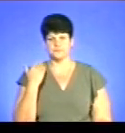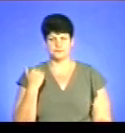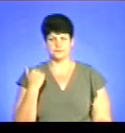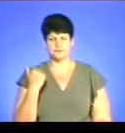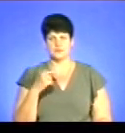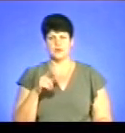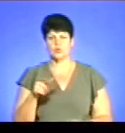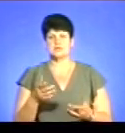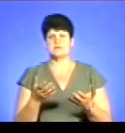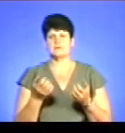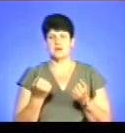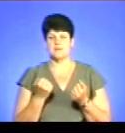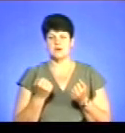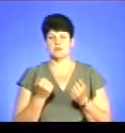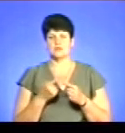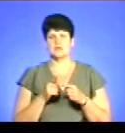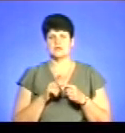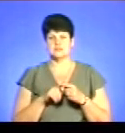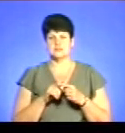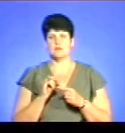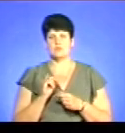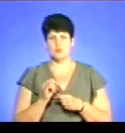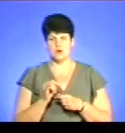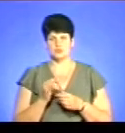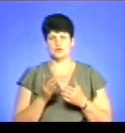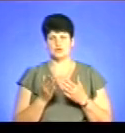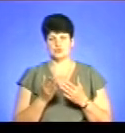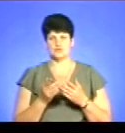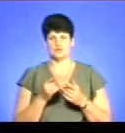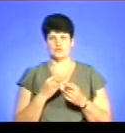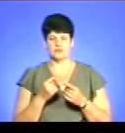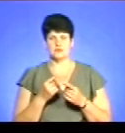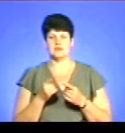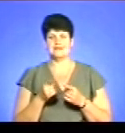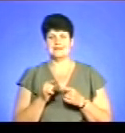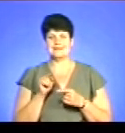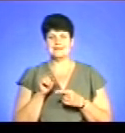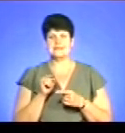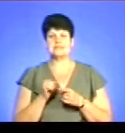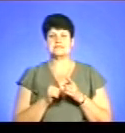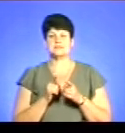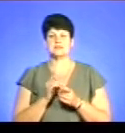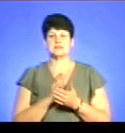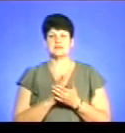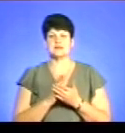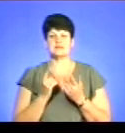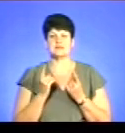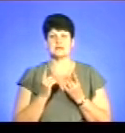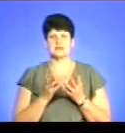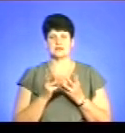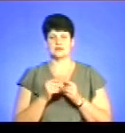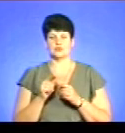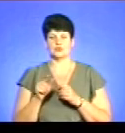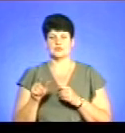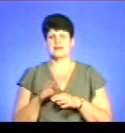сприймають це погано, якщо так взяти, бо ті зміни, які війшли, велика кількість людей